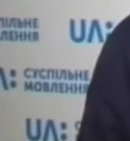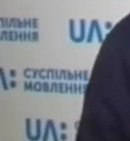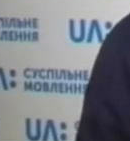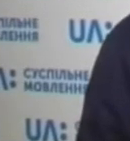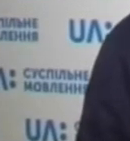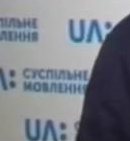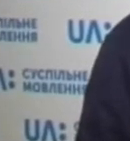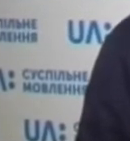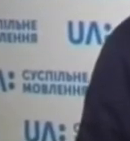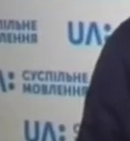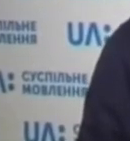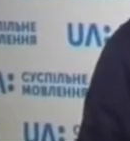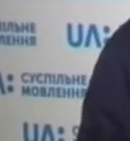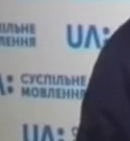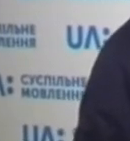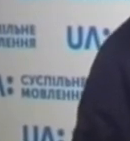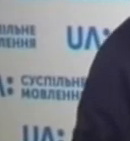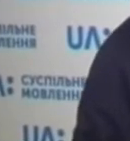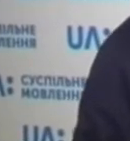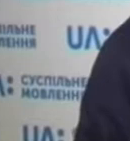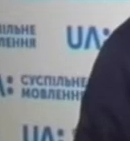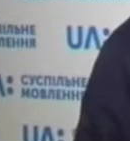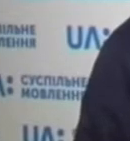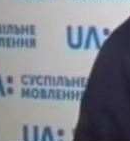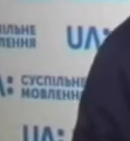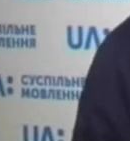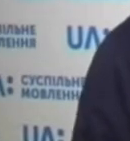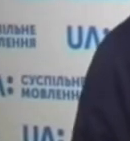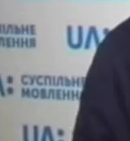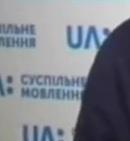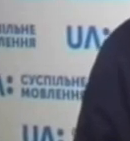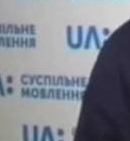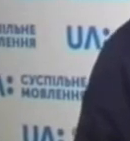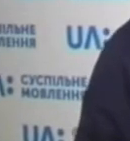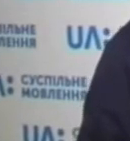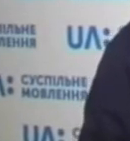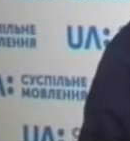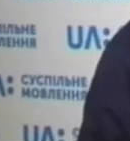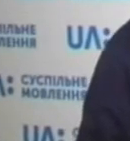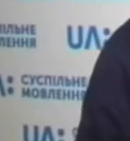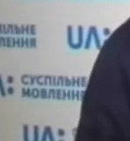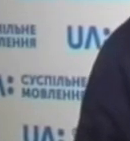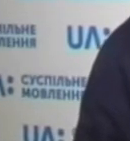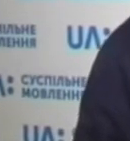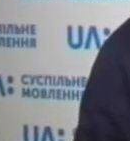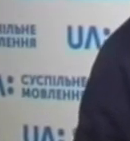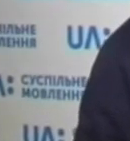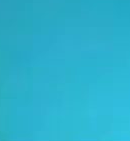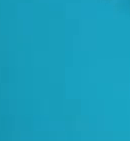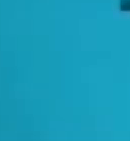ОТГ. Ми побачили низьку професійної готовності членів дільничних виборчих комісій до проведення